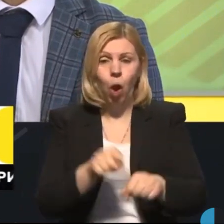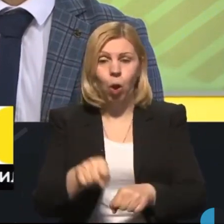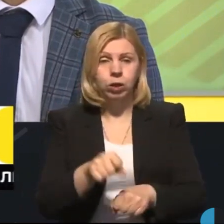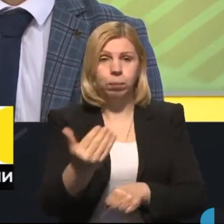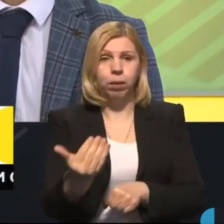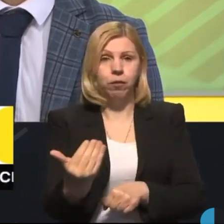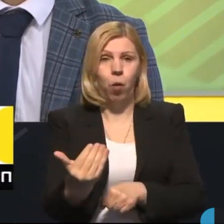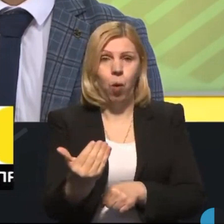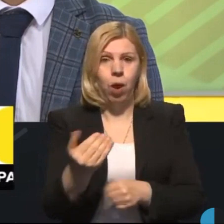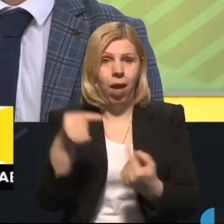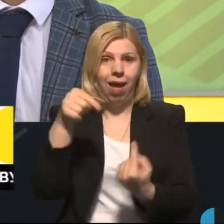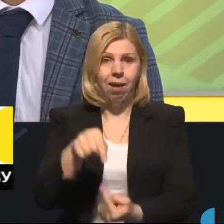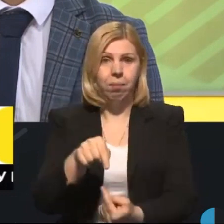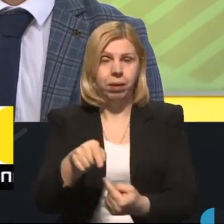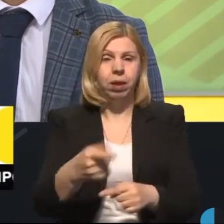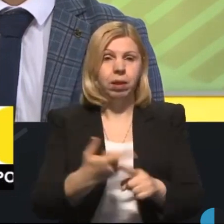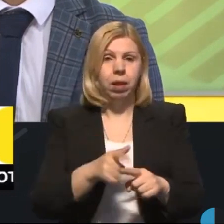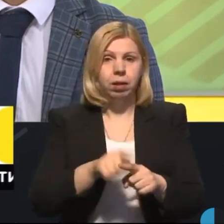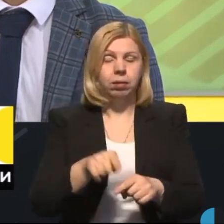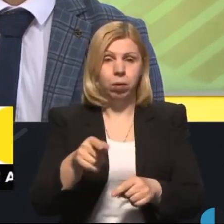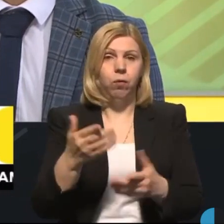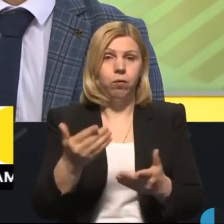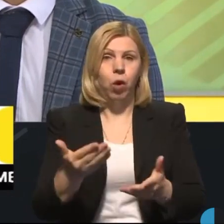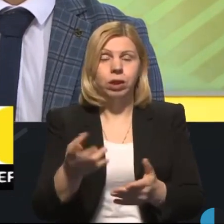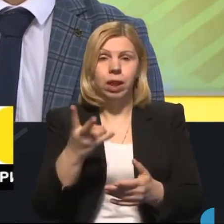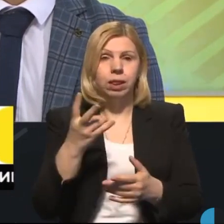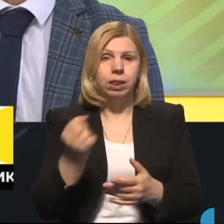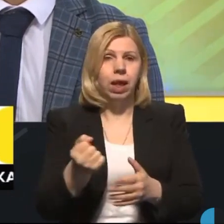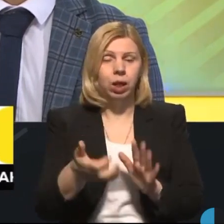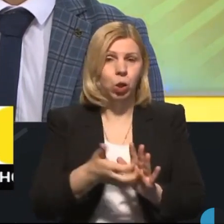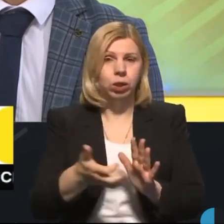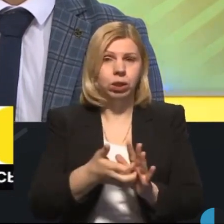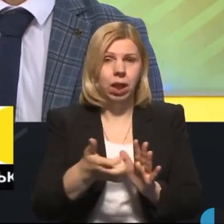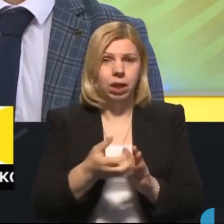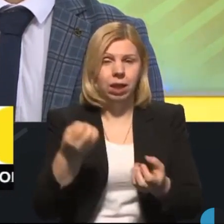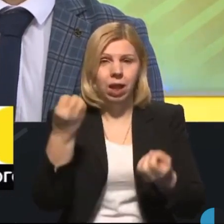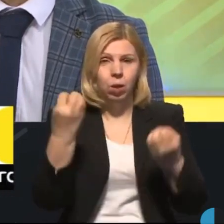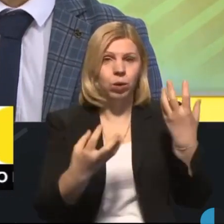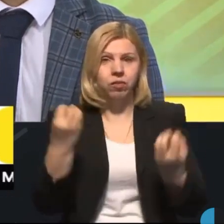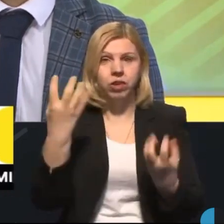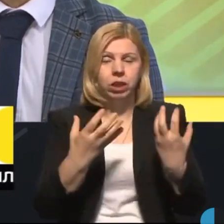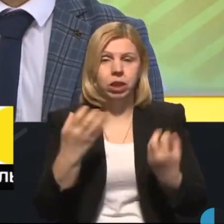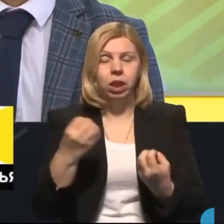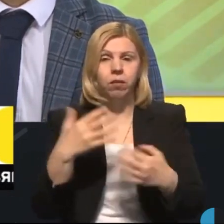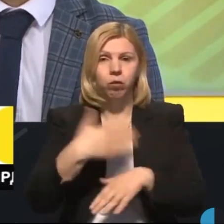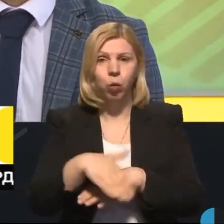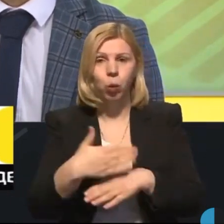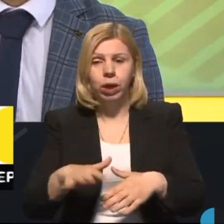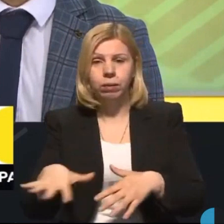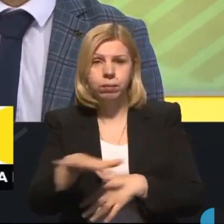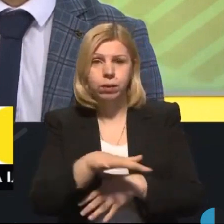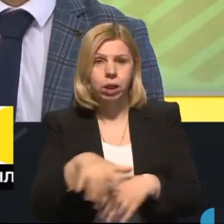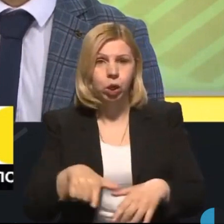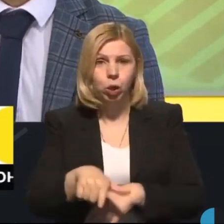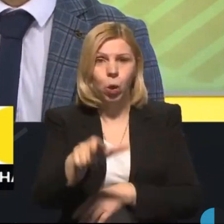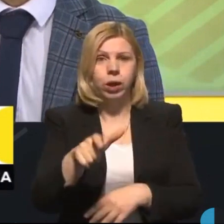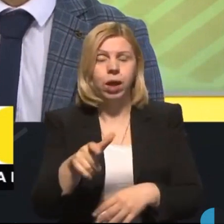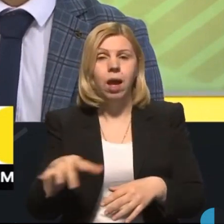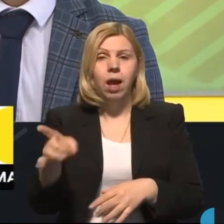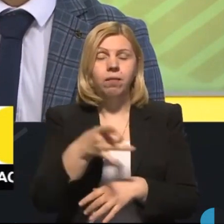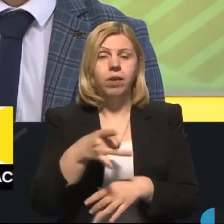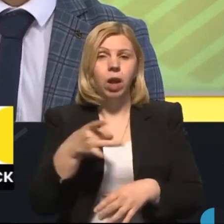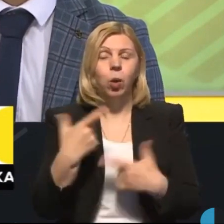особливо в контексті недостатньо освітлених вулиць, ділянок доріг, в